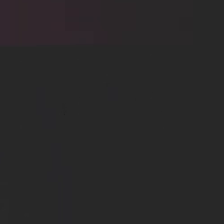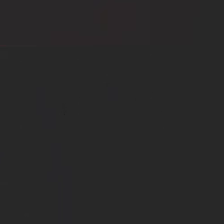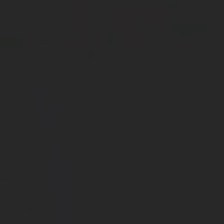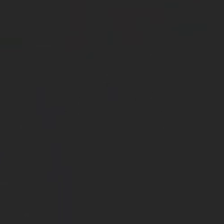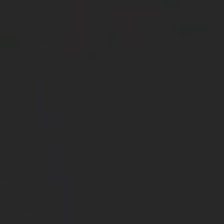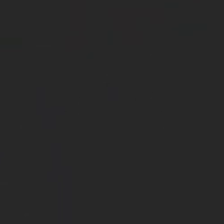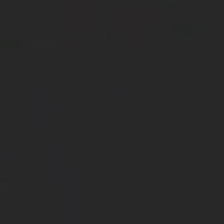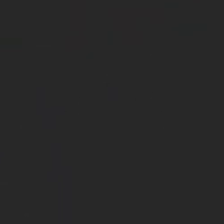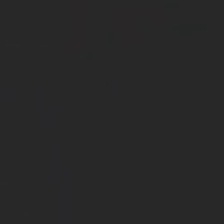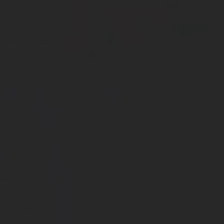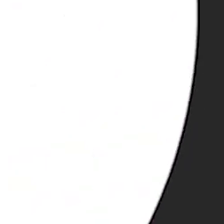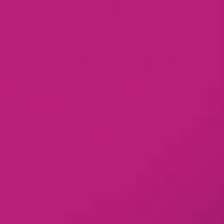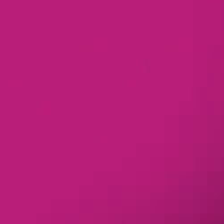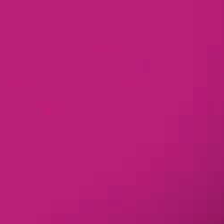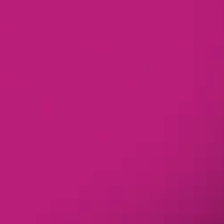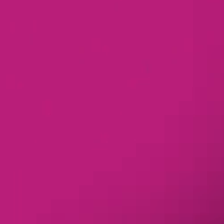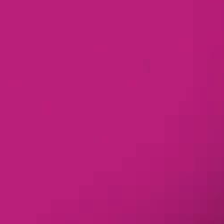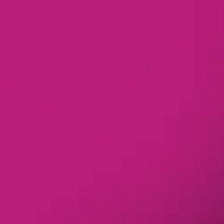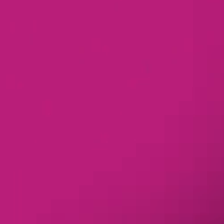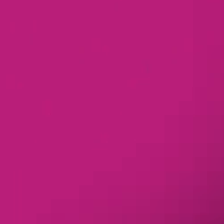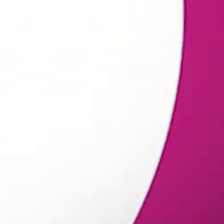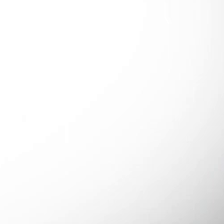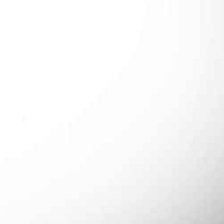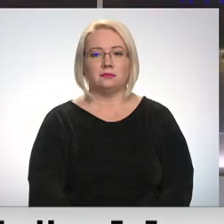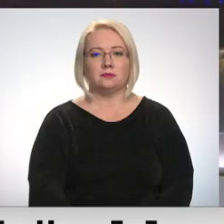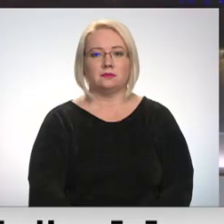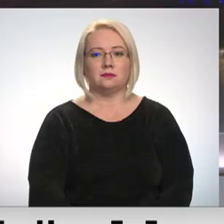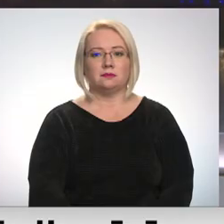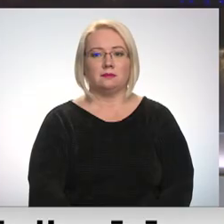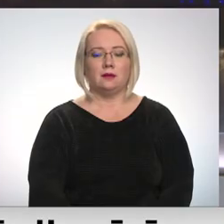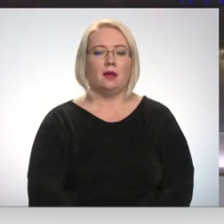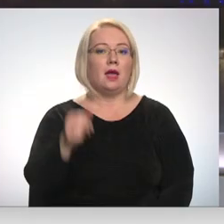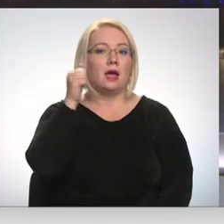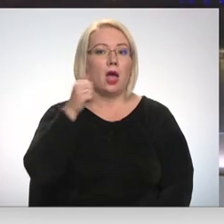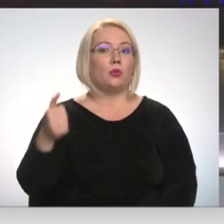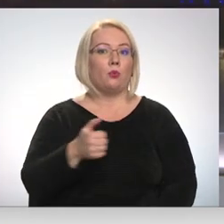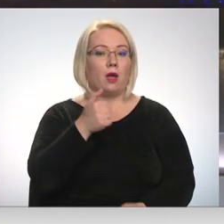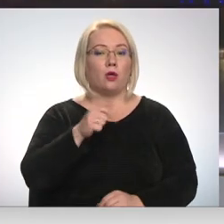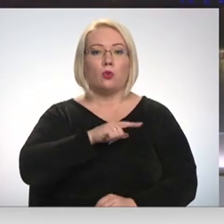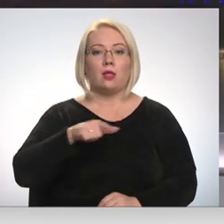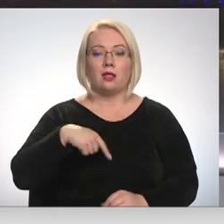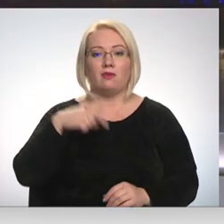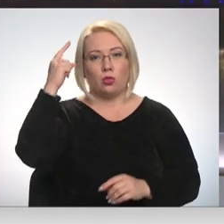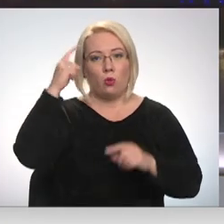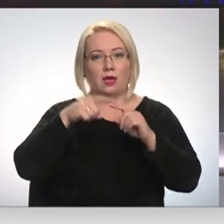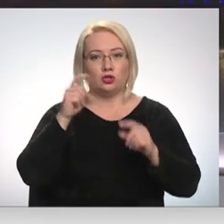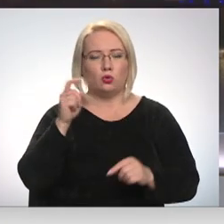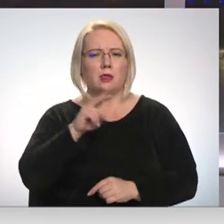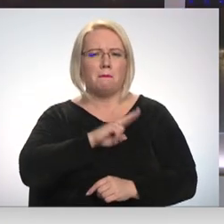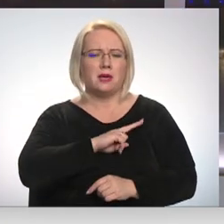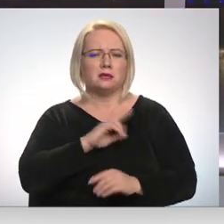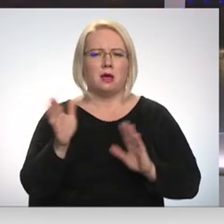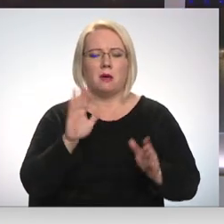Re, visi ēters ir te! I gadu Latvijā no insulta mirstāba